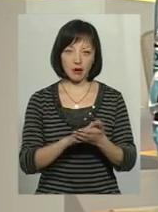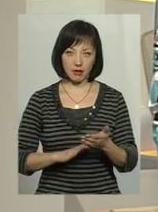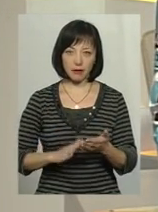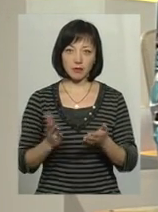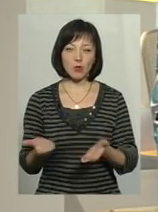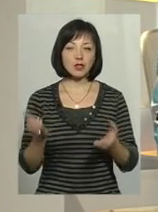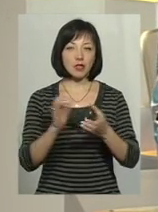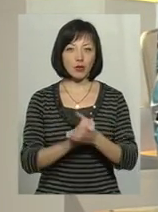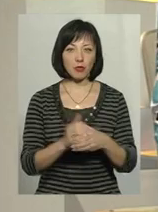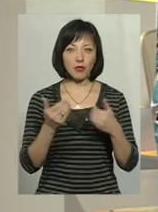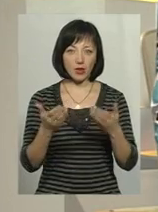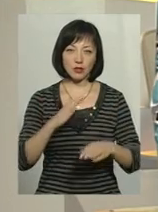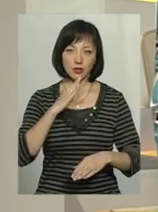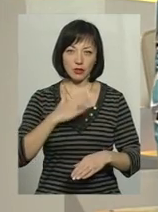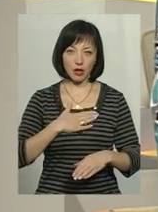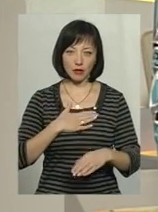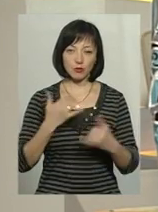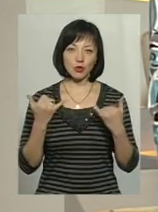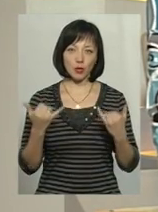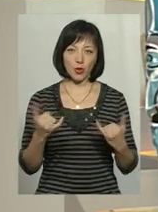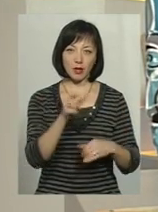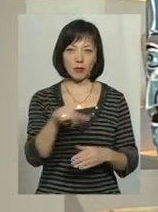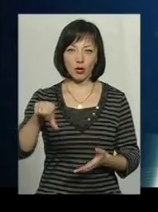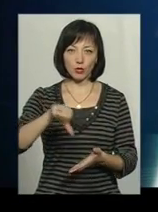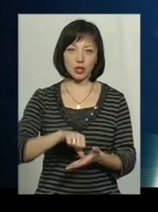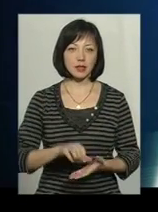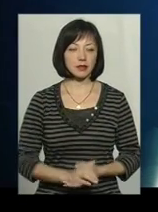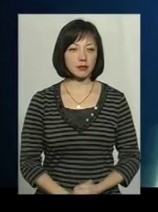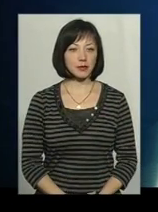познайомлю вас із нашими сьогоднішніми гостями.